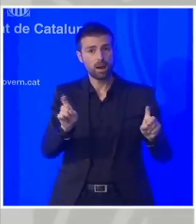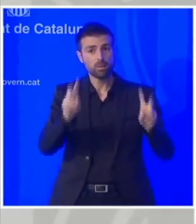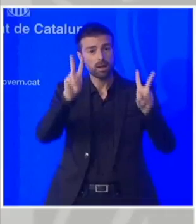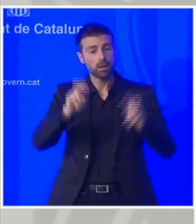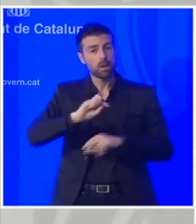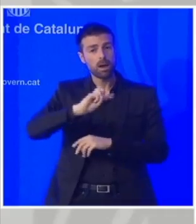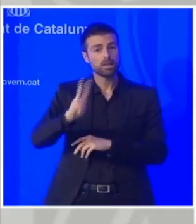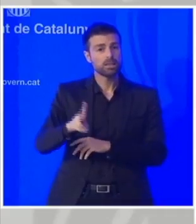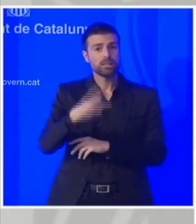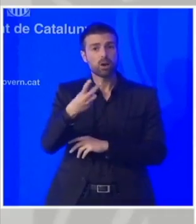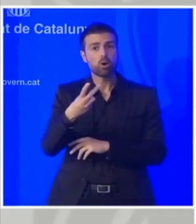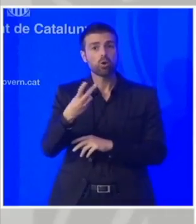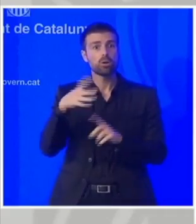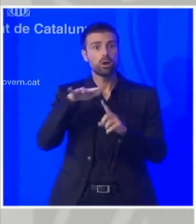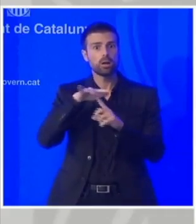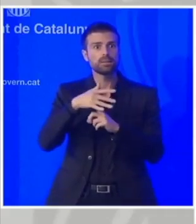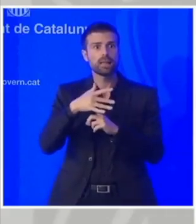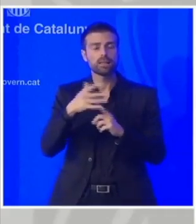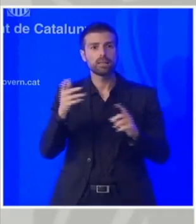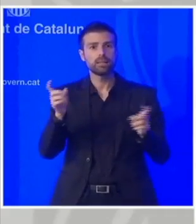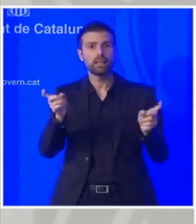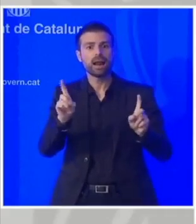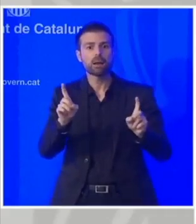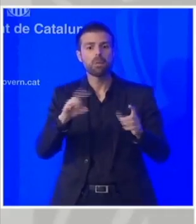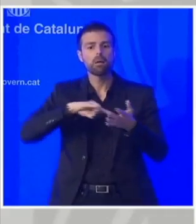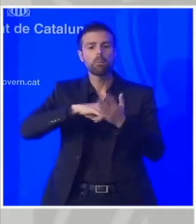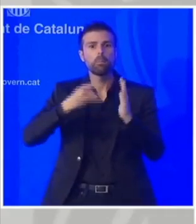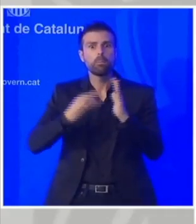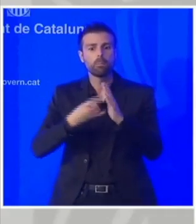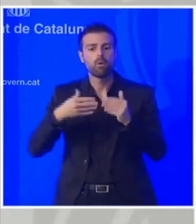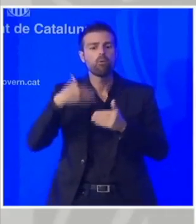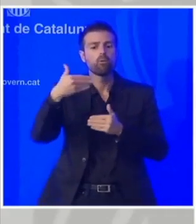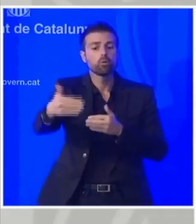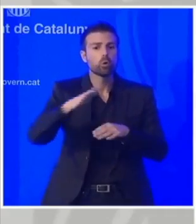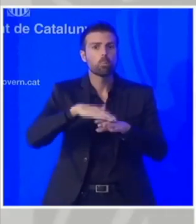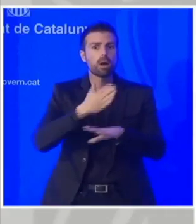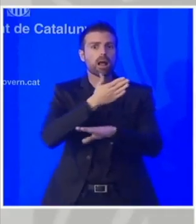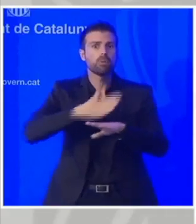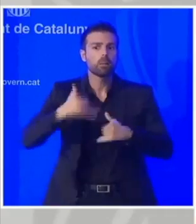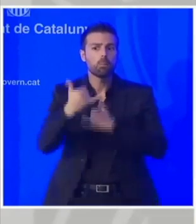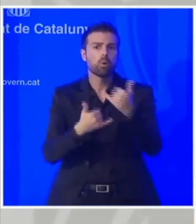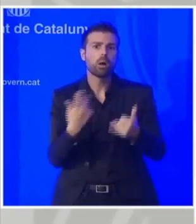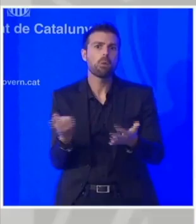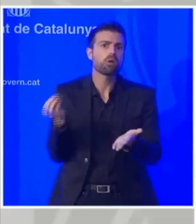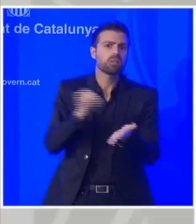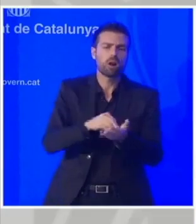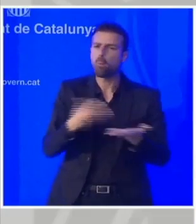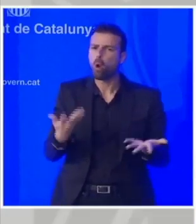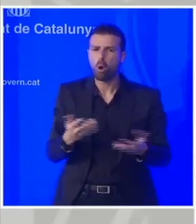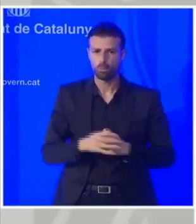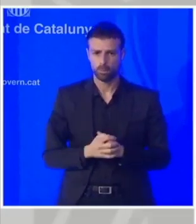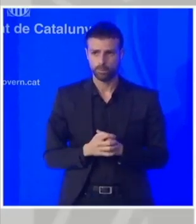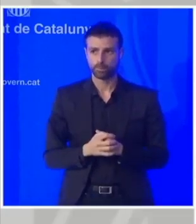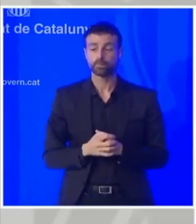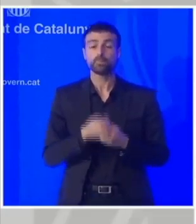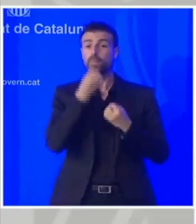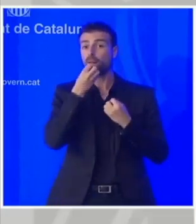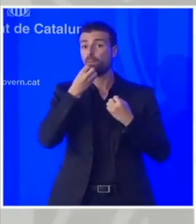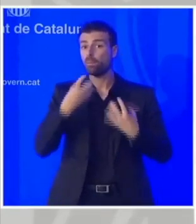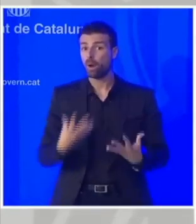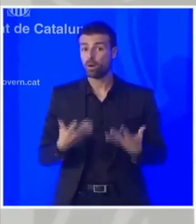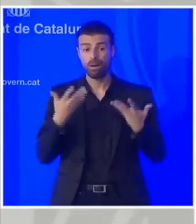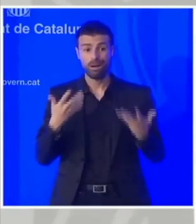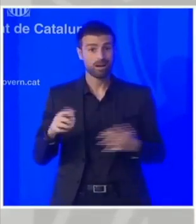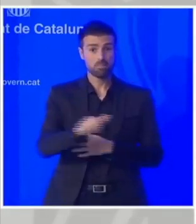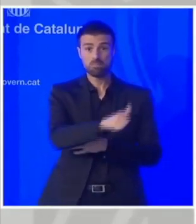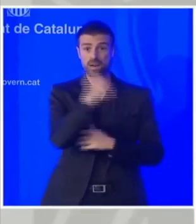segon estat d'alarma com ho plantegen per no tornar-se a trobar en la mateixa situació en aquest cas en aquest cas amb